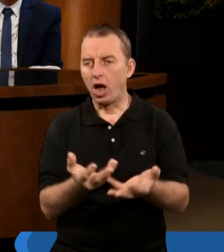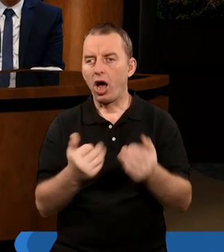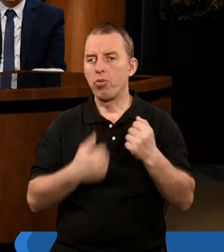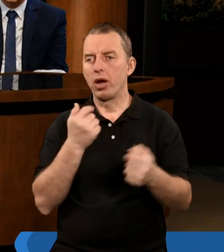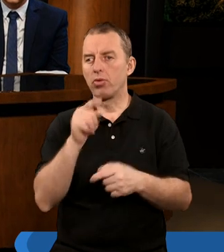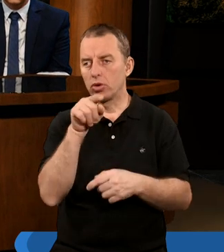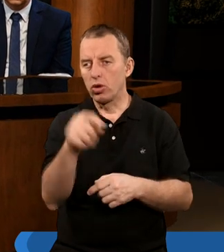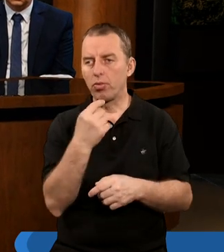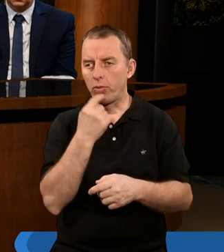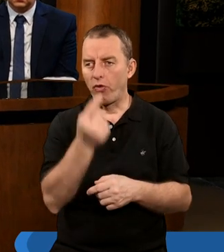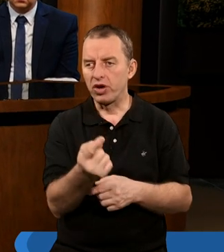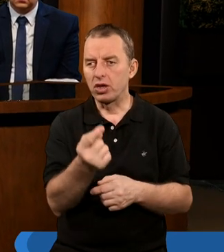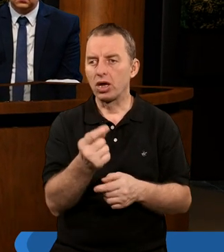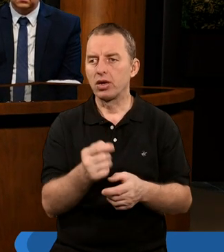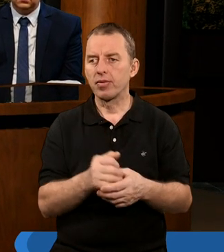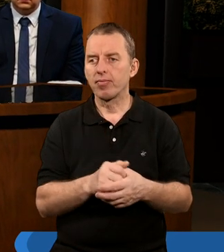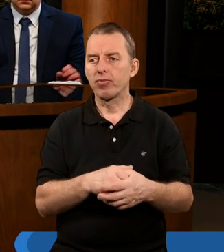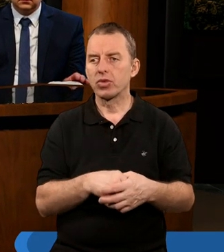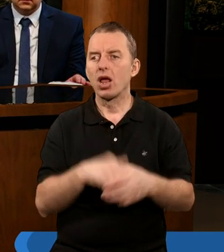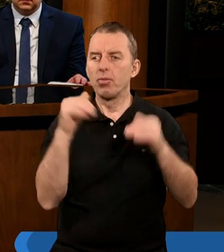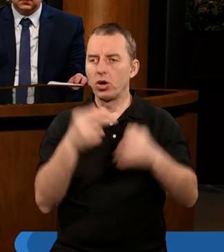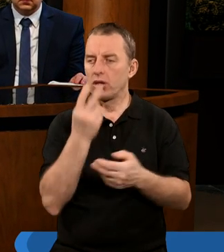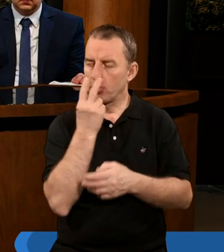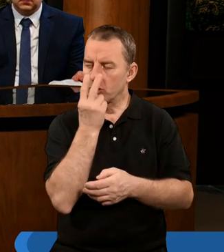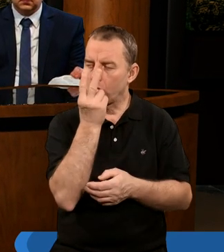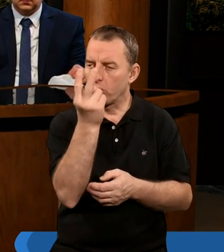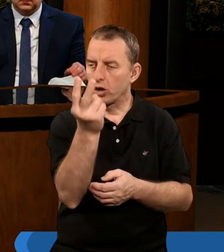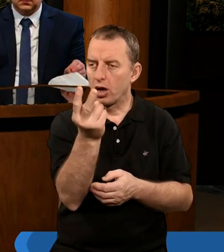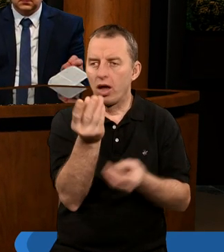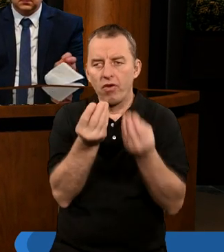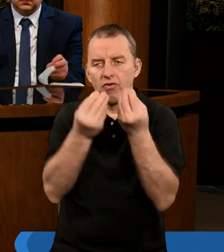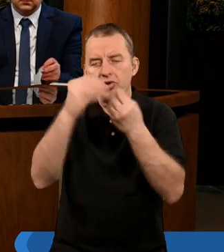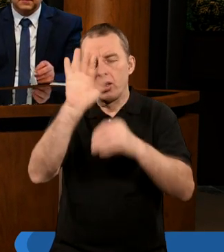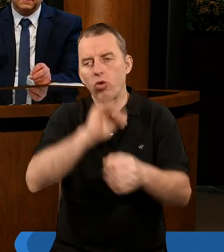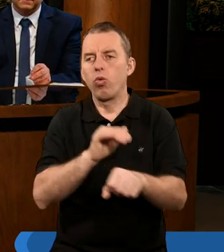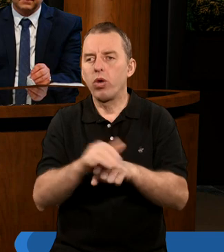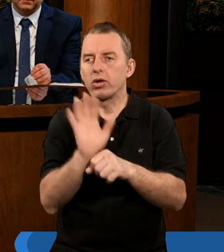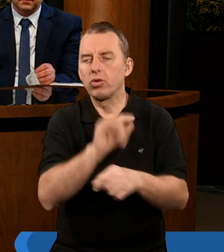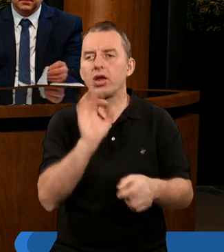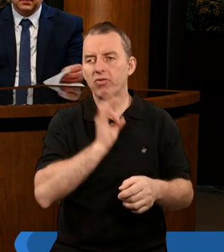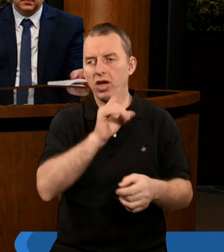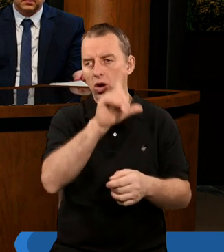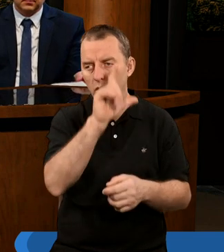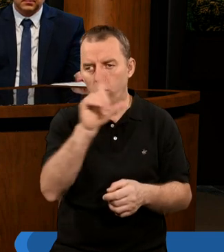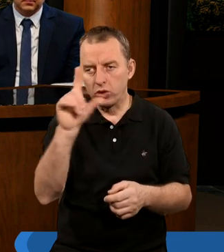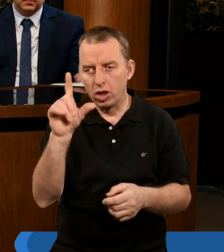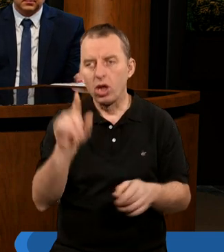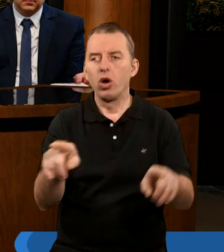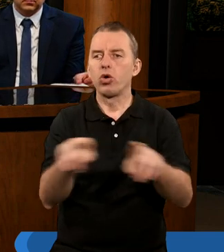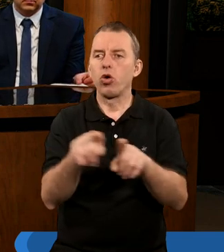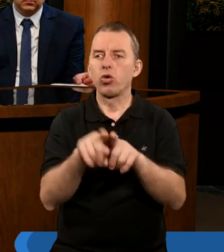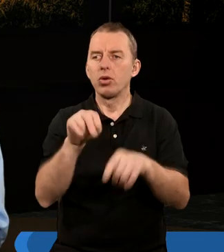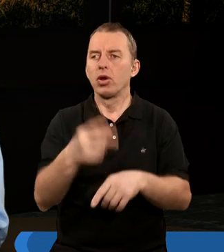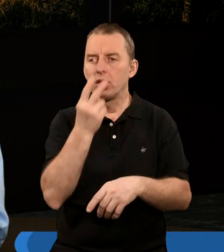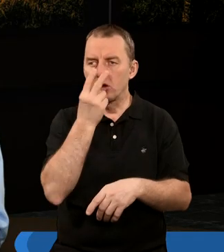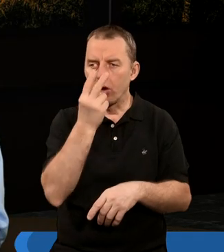powiedzieć, że możemy zobaczyć zarówno wielką łaskę Boga dla swojego ludu, ale również